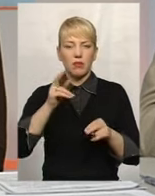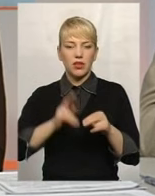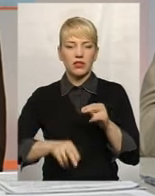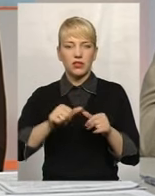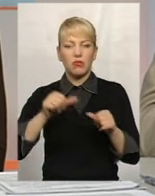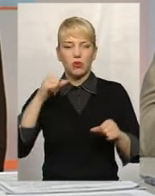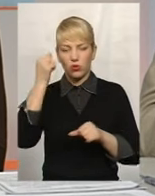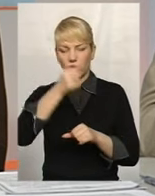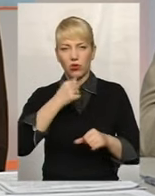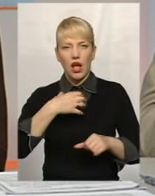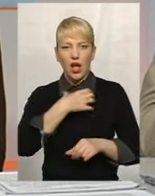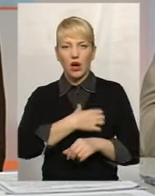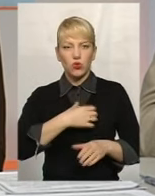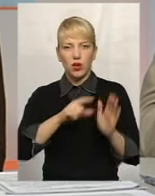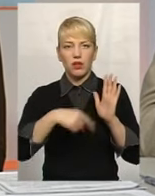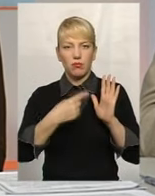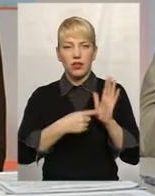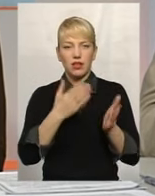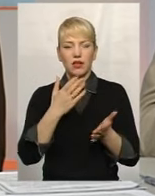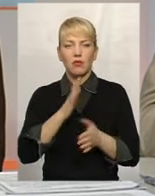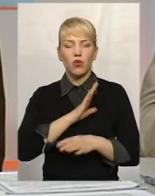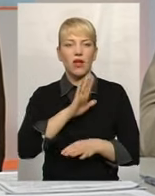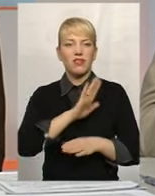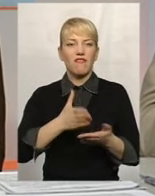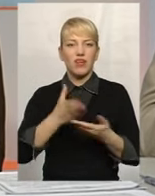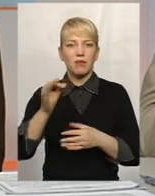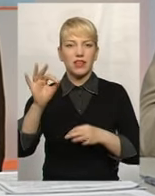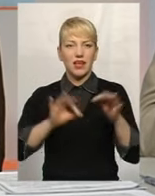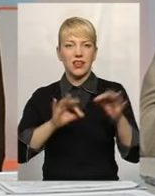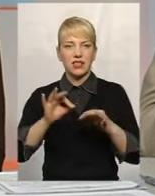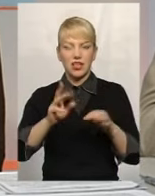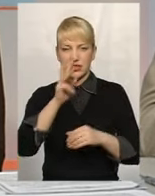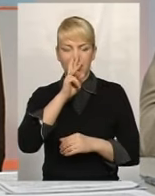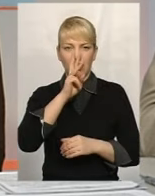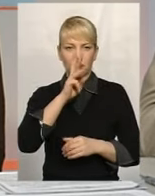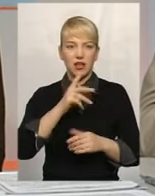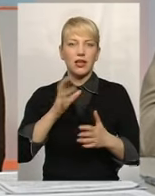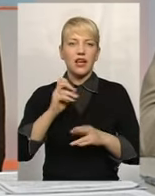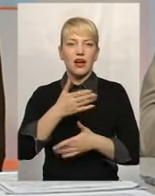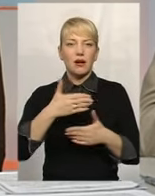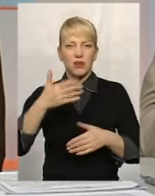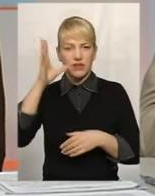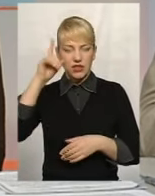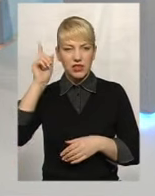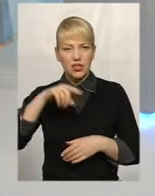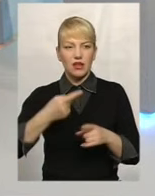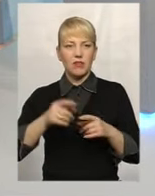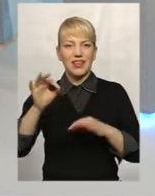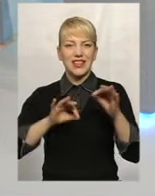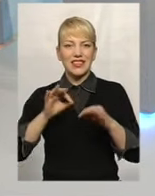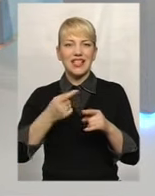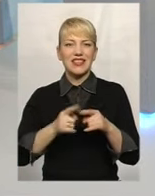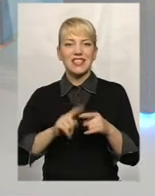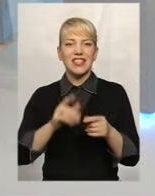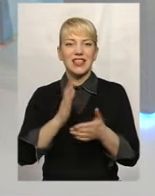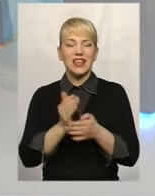актуальним питанням була невиплата індексації заробітної плати. Як ми всі знаємо, індексація – це є частиною